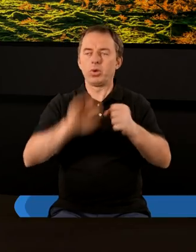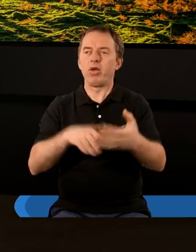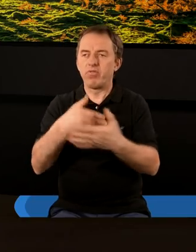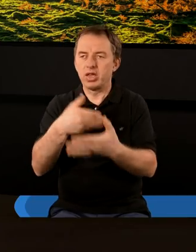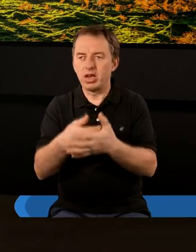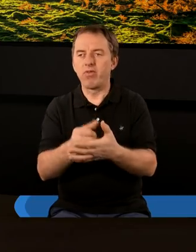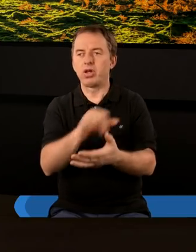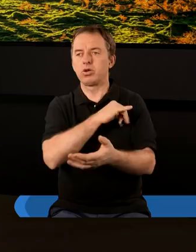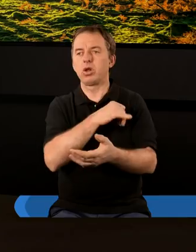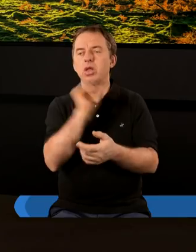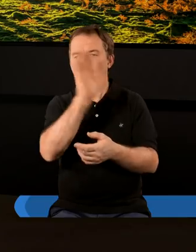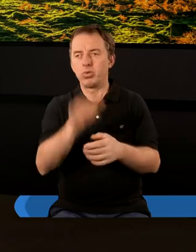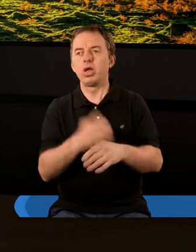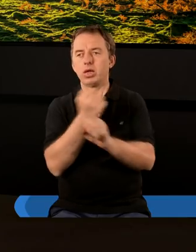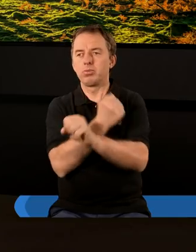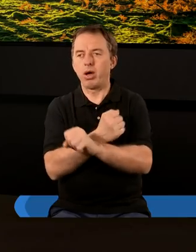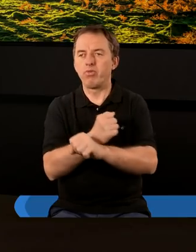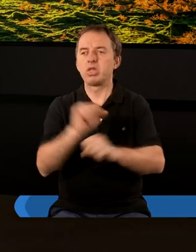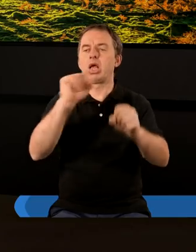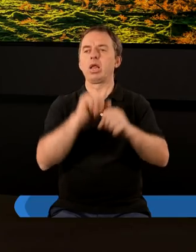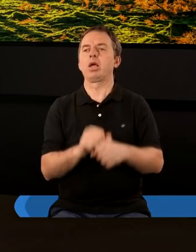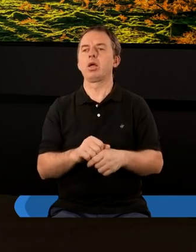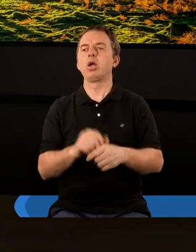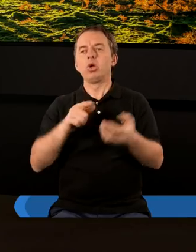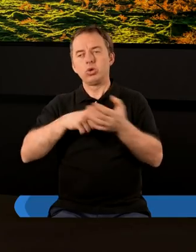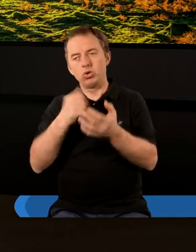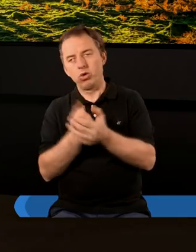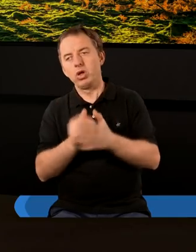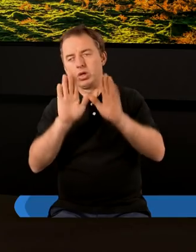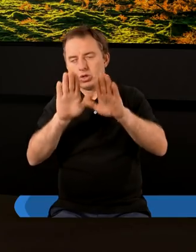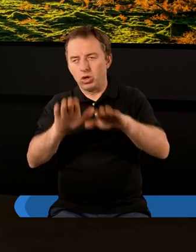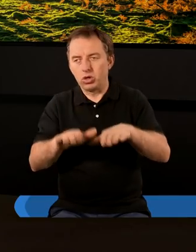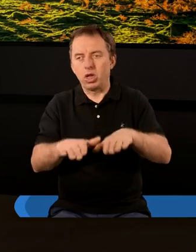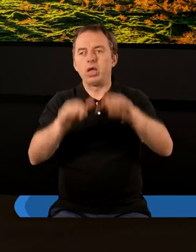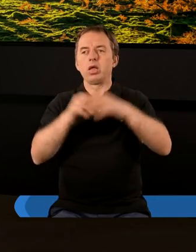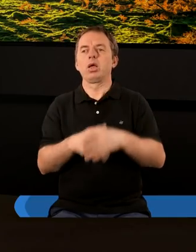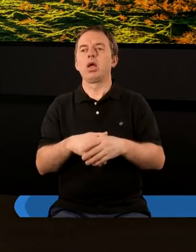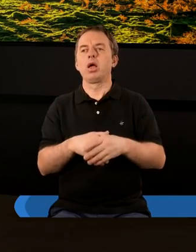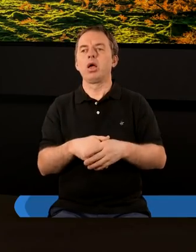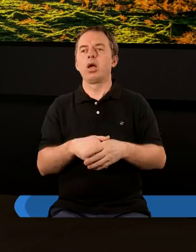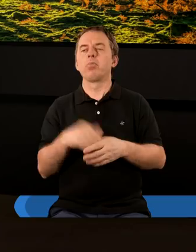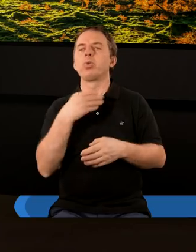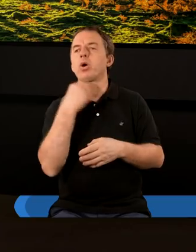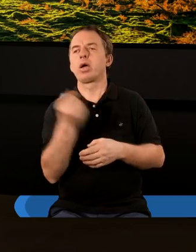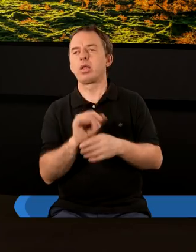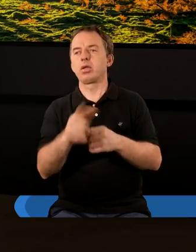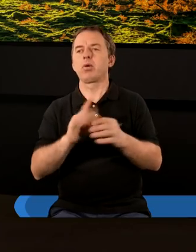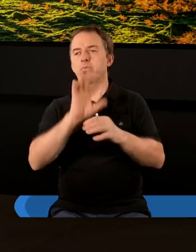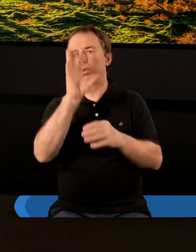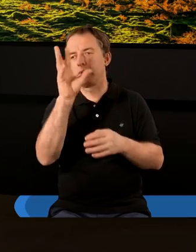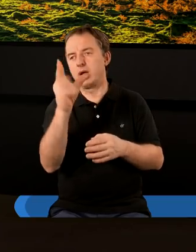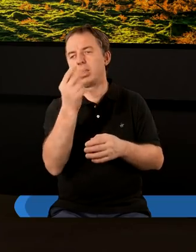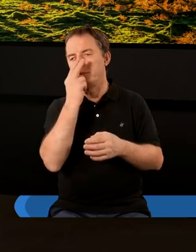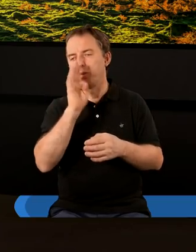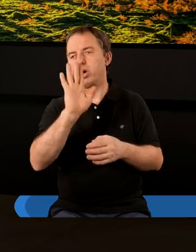możemy wyznawać nasze grzechy jako Bóg, jako Zbawiciel znów zostaje odarta z tego piękna i